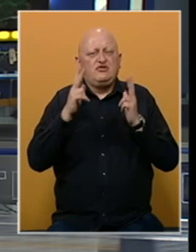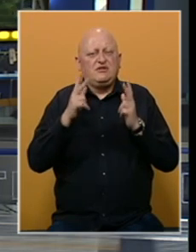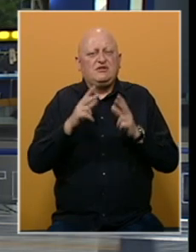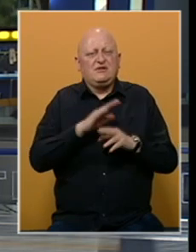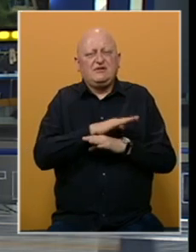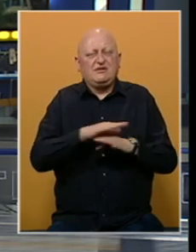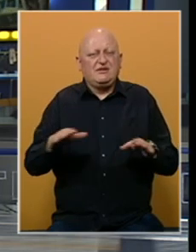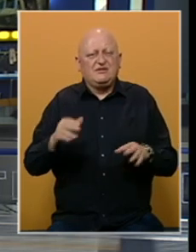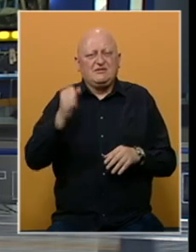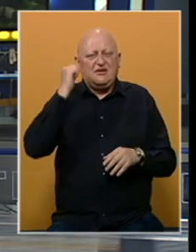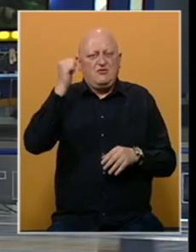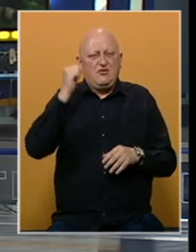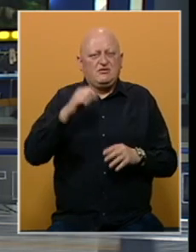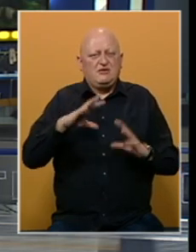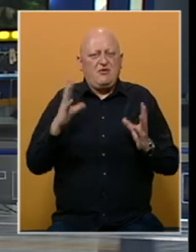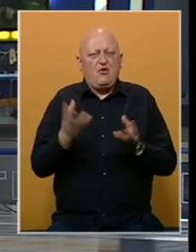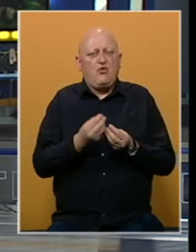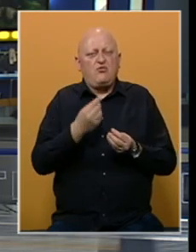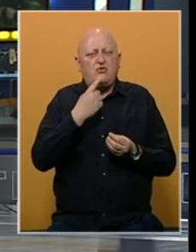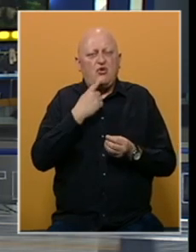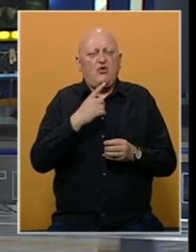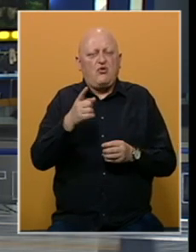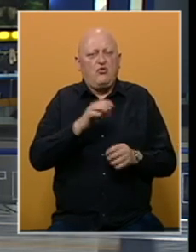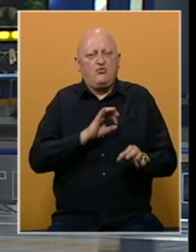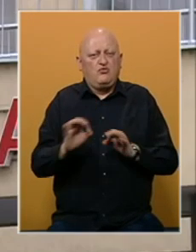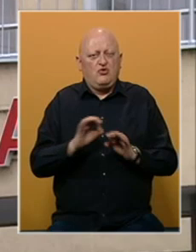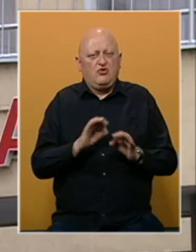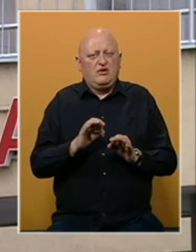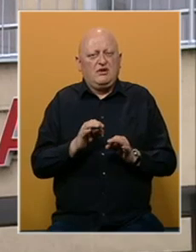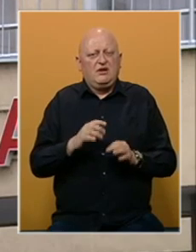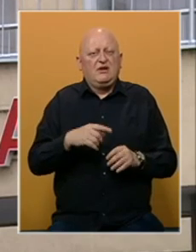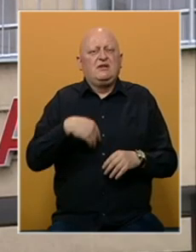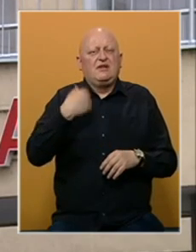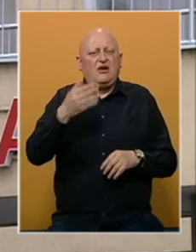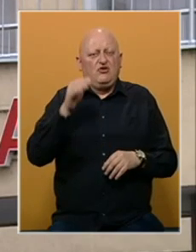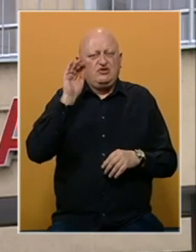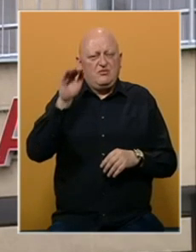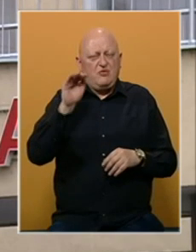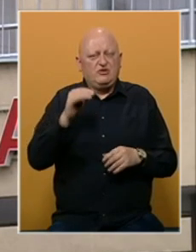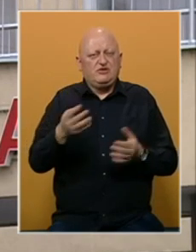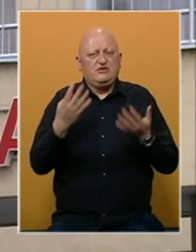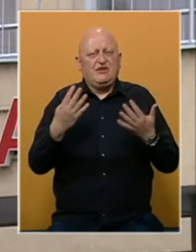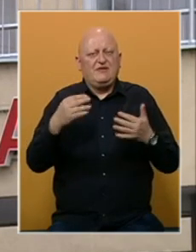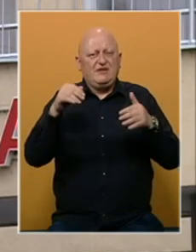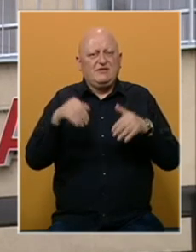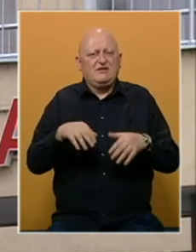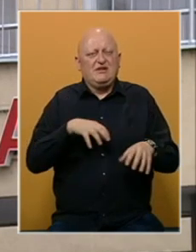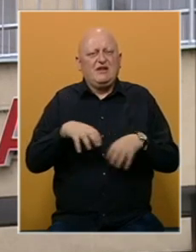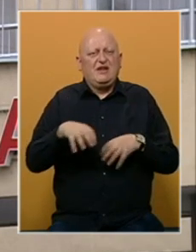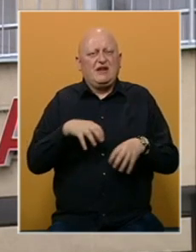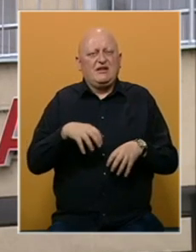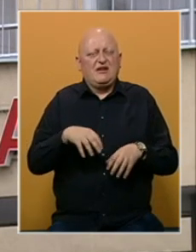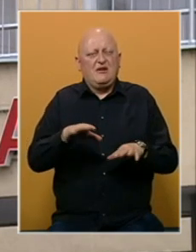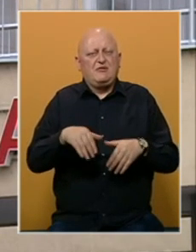na tome će insistirati na svakim protestima i okupljanjima koje bude organizovao. Također poručuju da 90